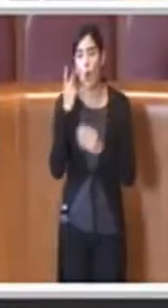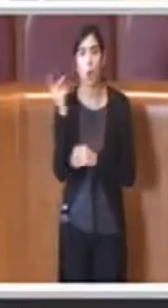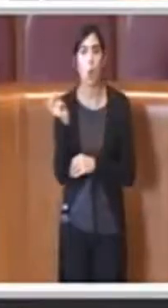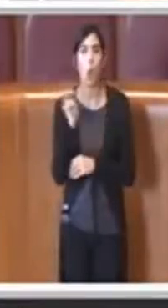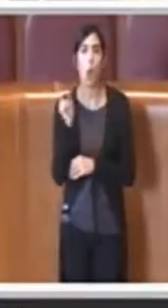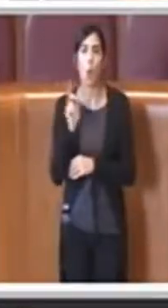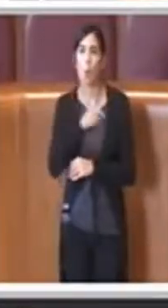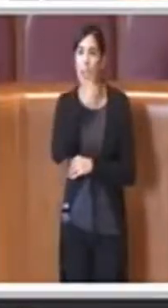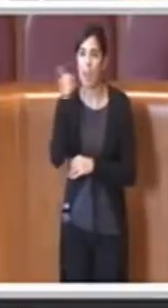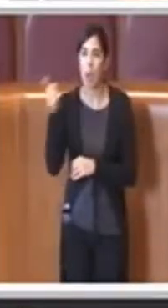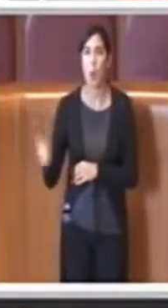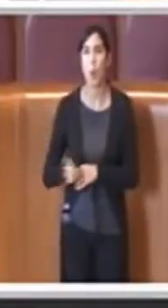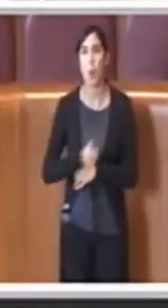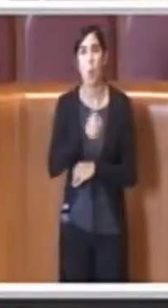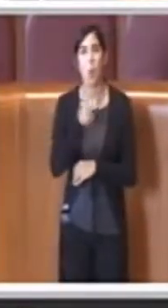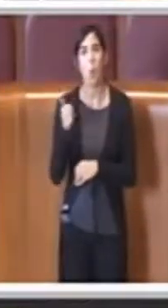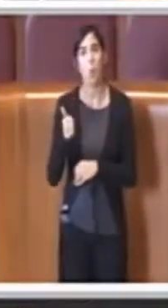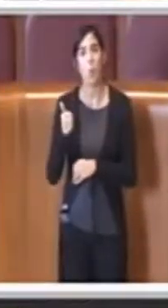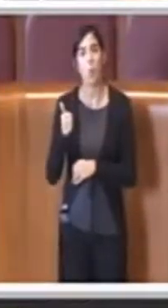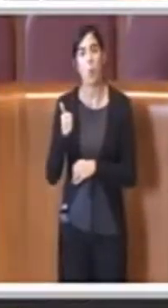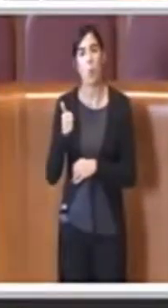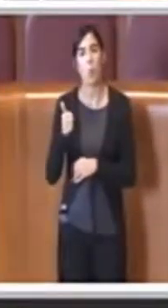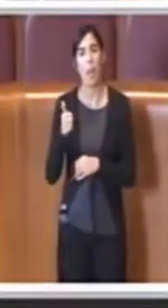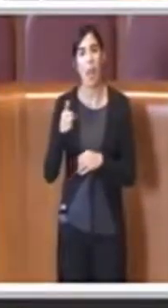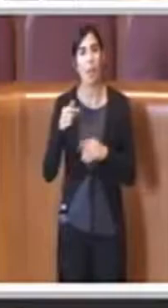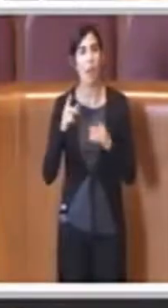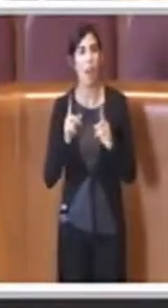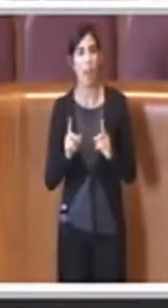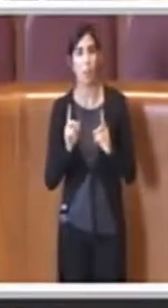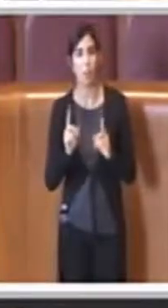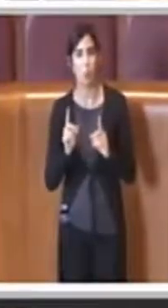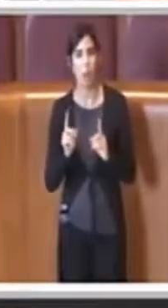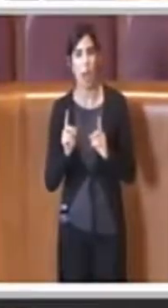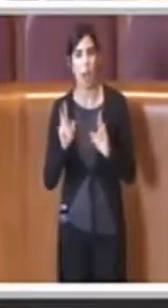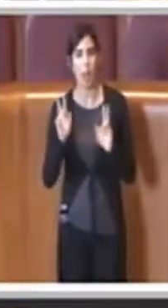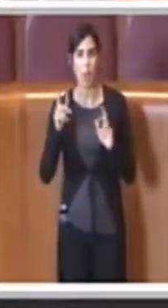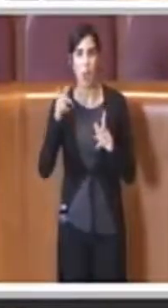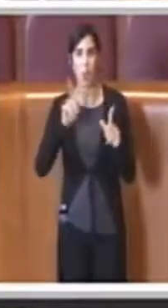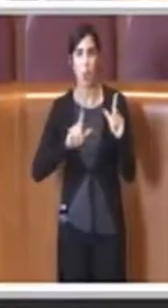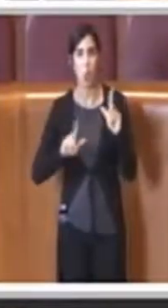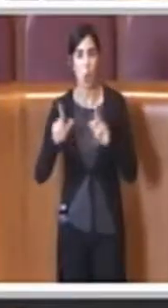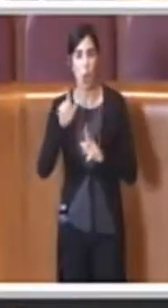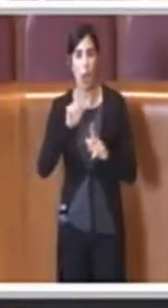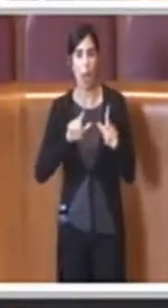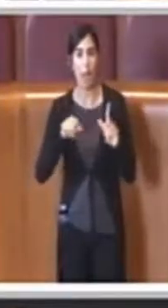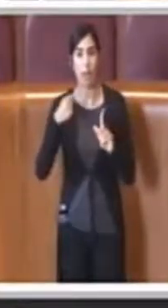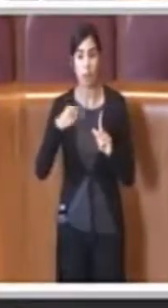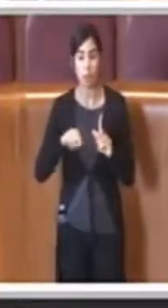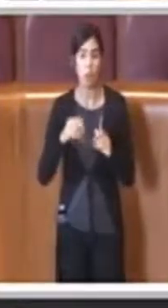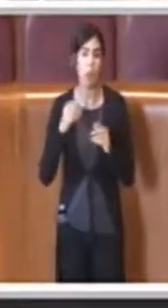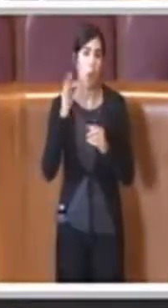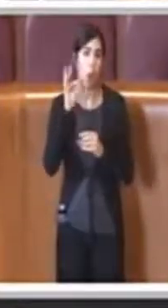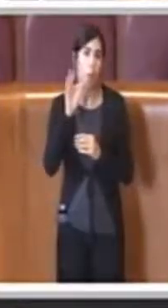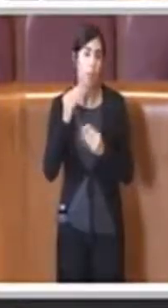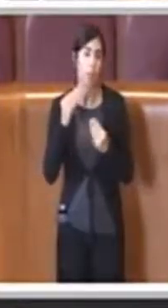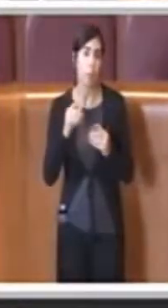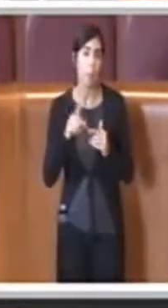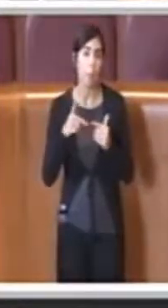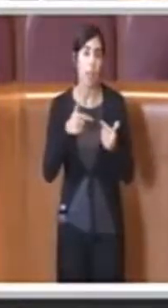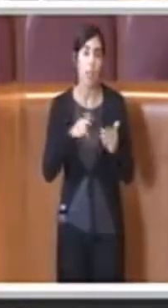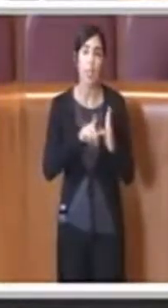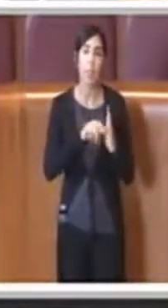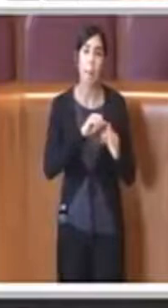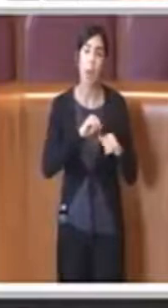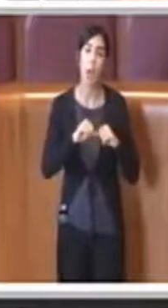come nei referendo iniziativa popolare, questo perché per dare anche tempo all'amministrazione di poter gestire